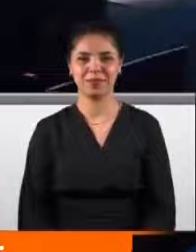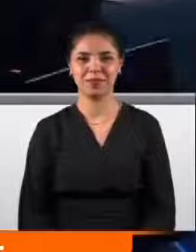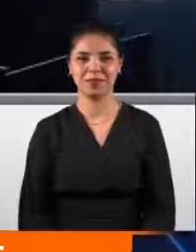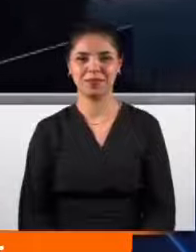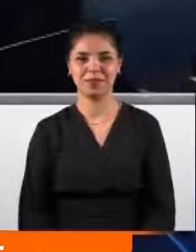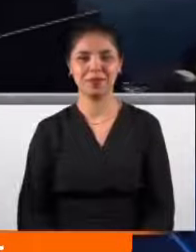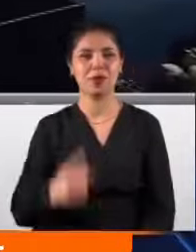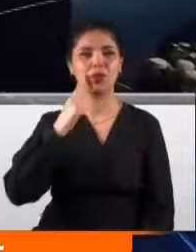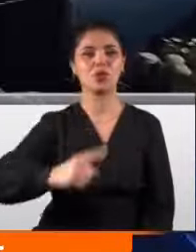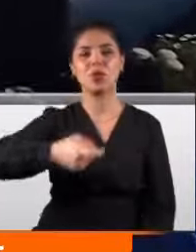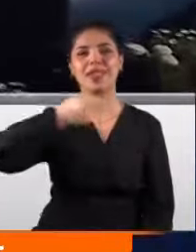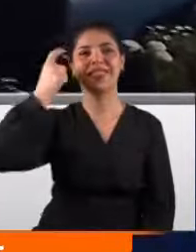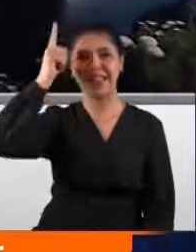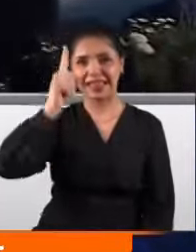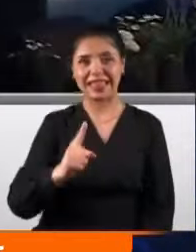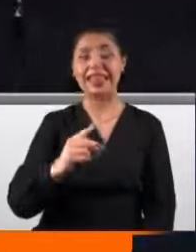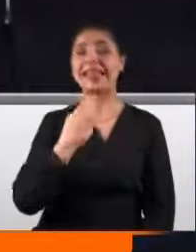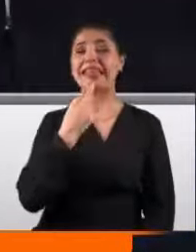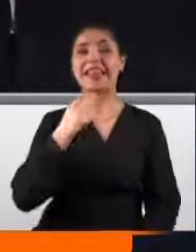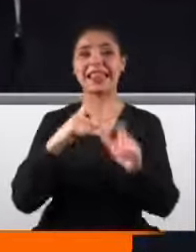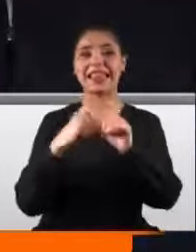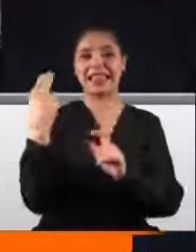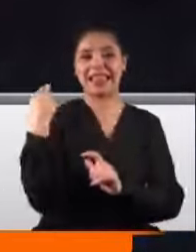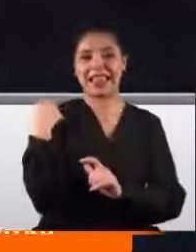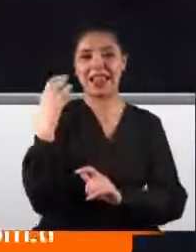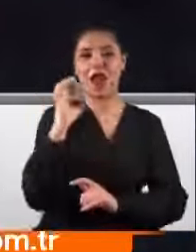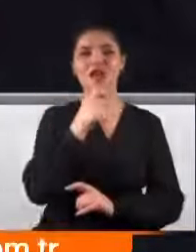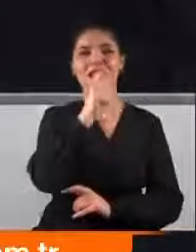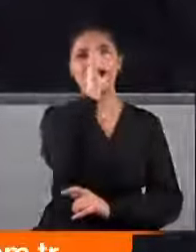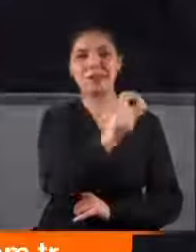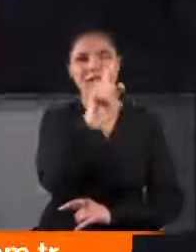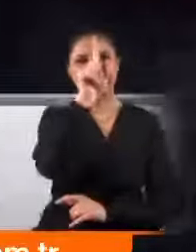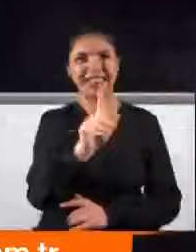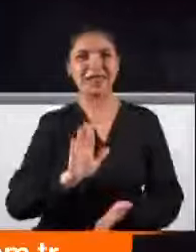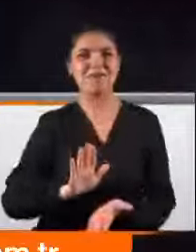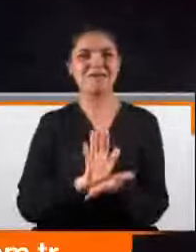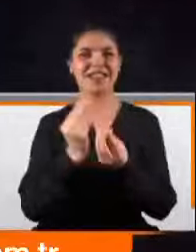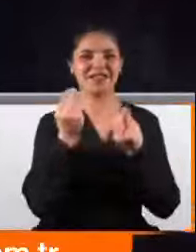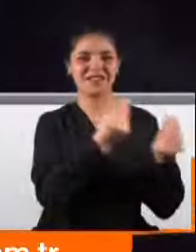Cumhuriyet tarihinin ilk kadın generali Özlem Yılmaz da plaket alan isimler arasındaydı.